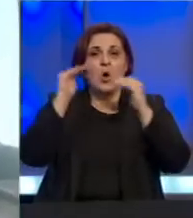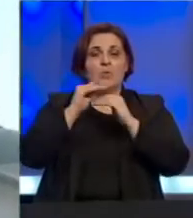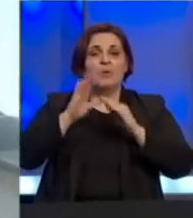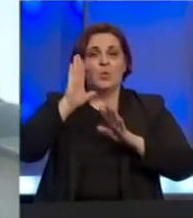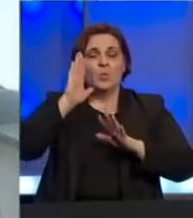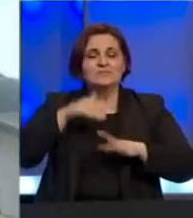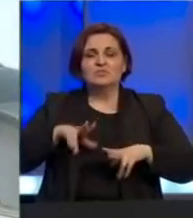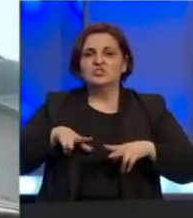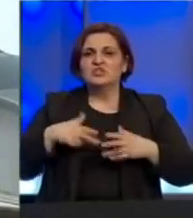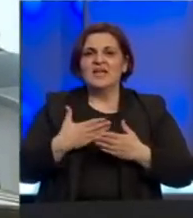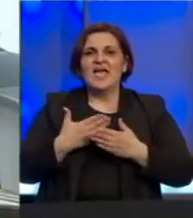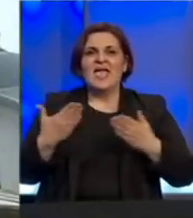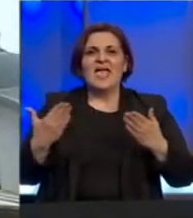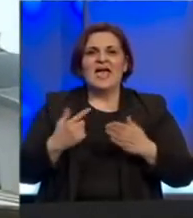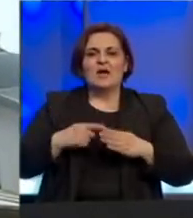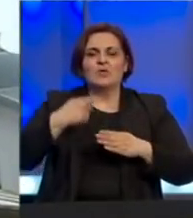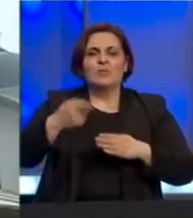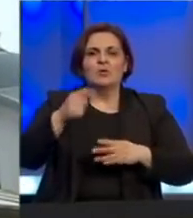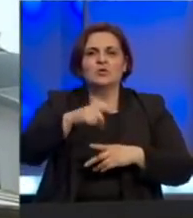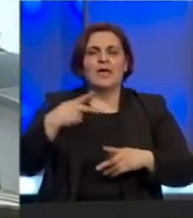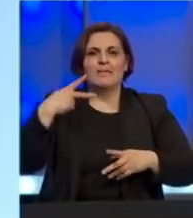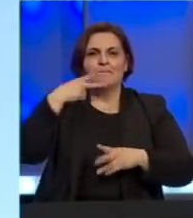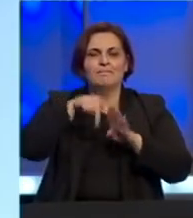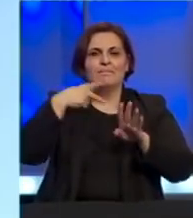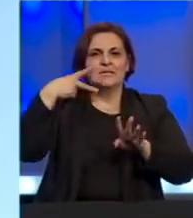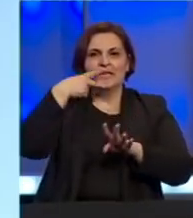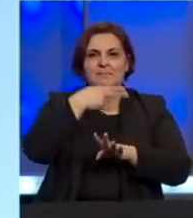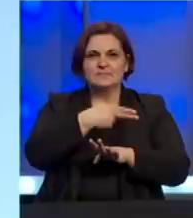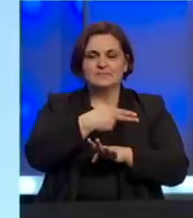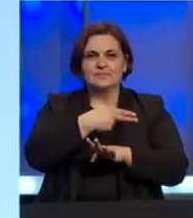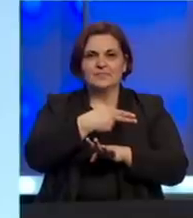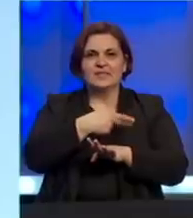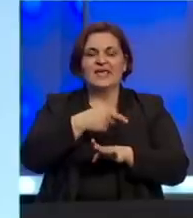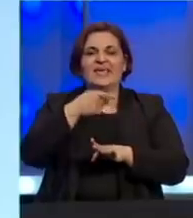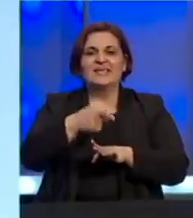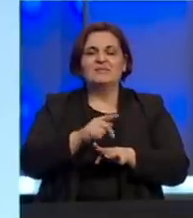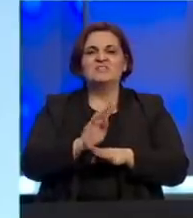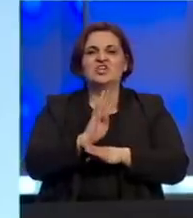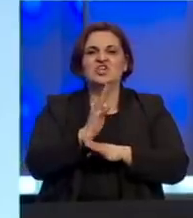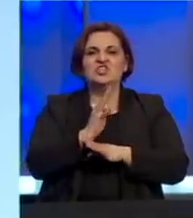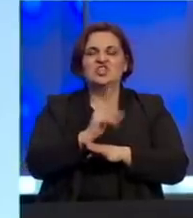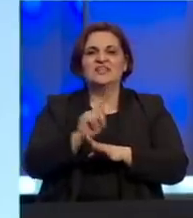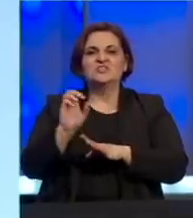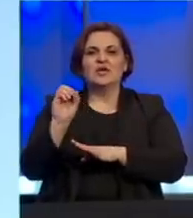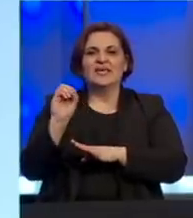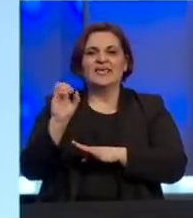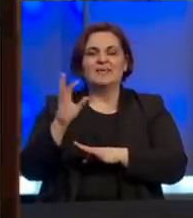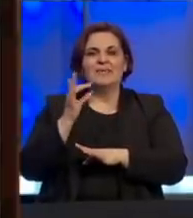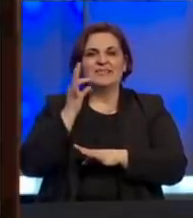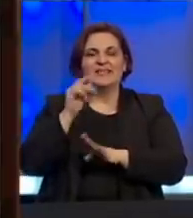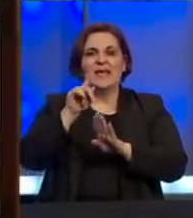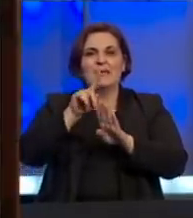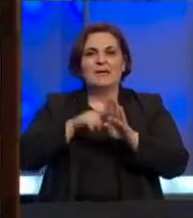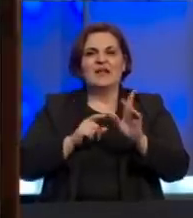islamu doživljava kao vjesnik predstojećeg mjeseca posta u barek Ramazana i pada između 14. i 15. dana